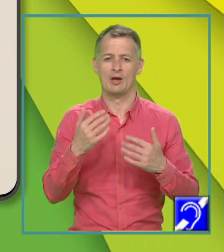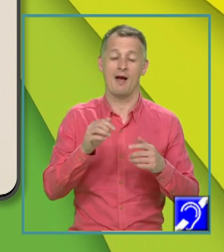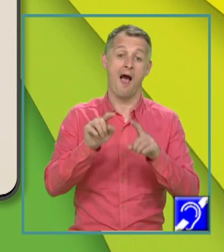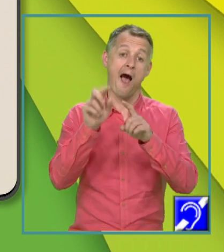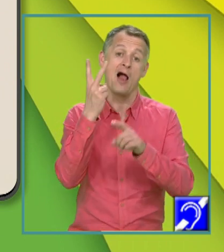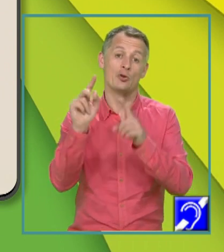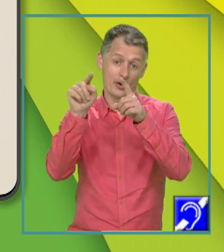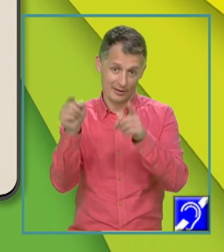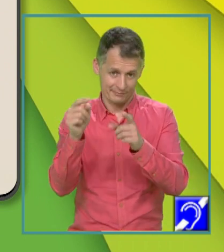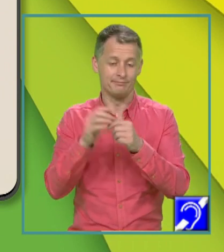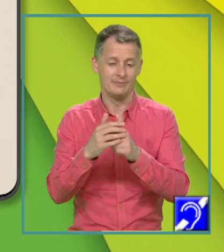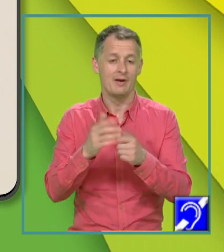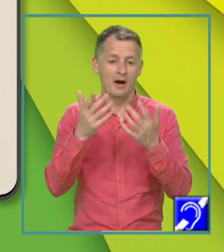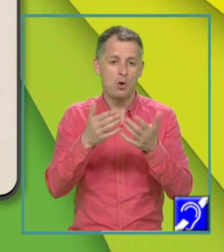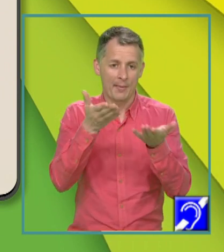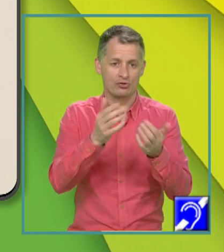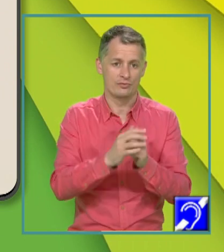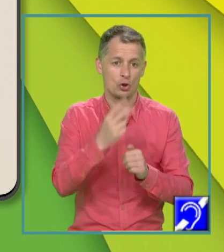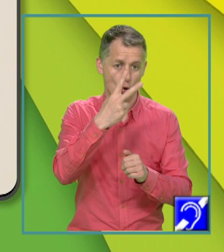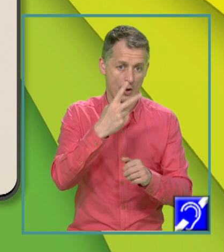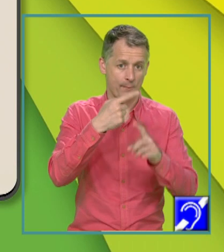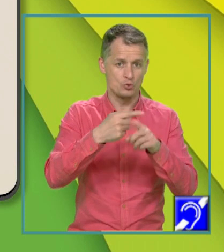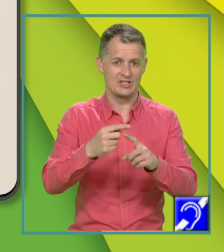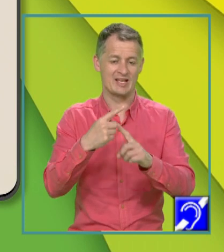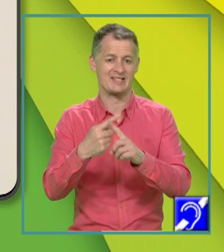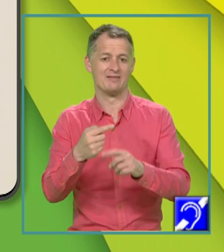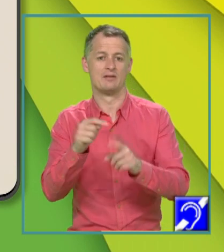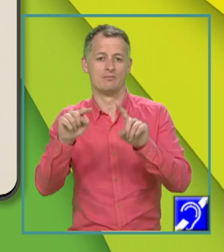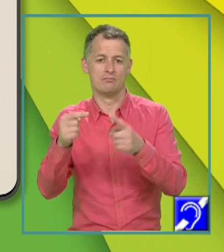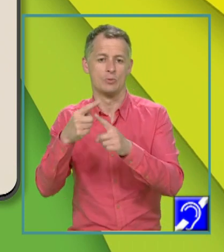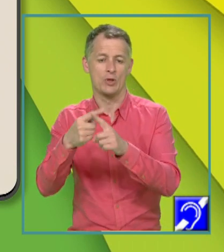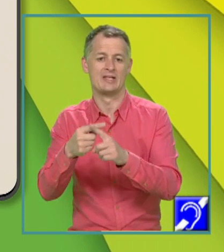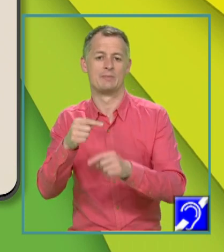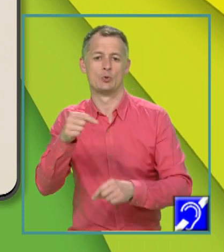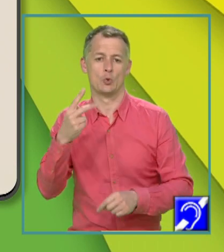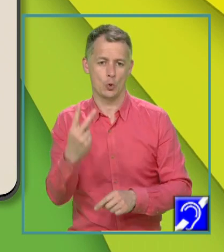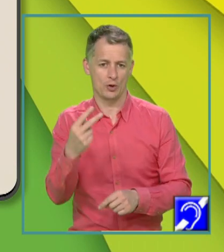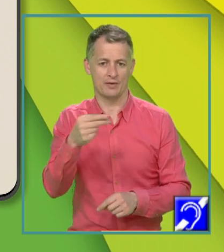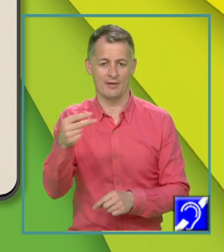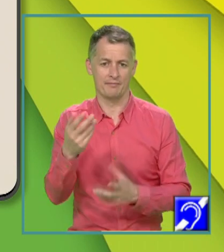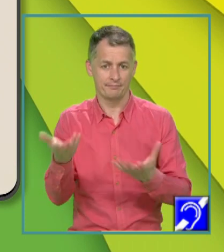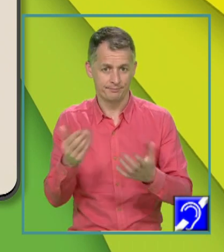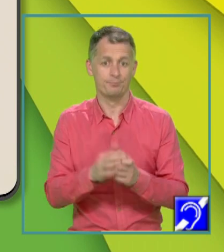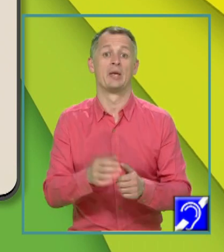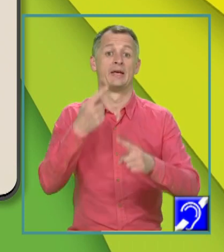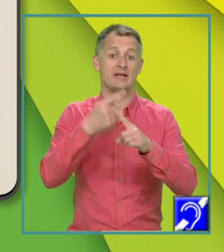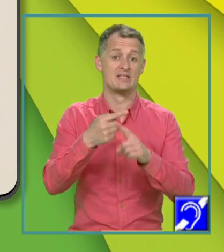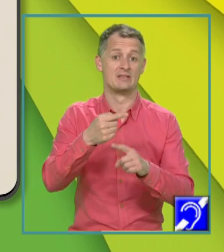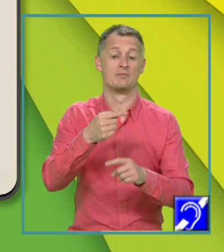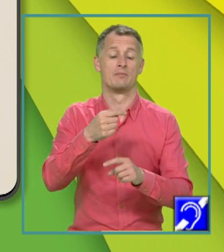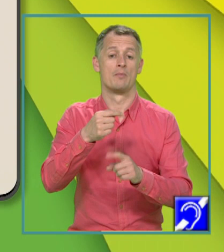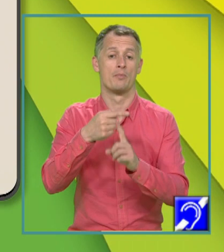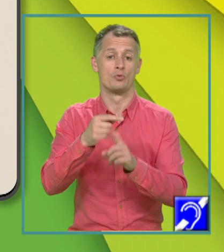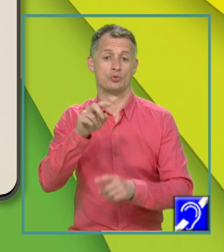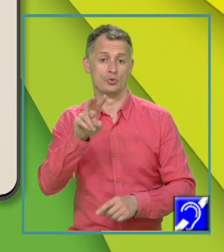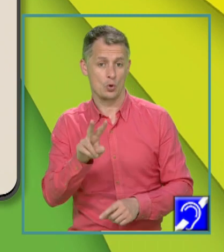calcula în felul următor. 2 plus x înmulțit cu x minus 2 va fi x minus 2 înmulțit cu x